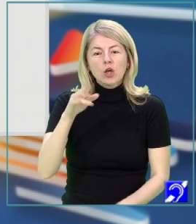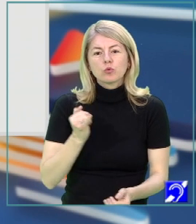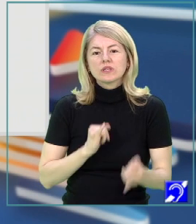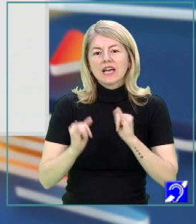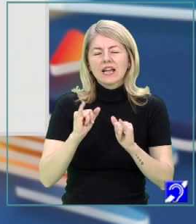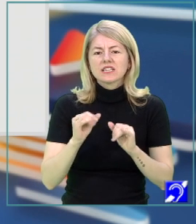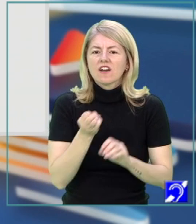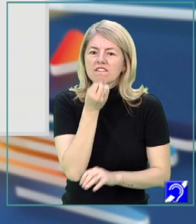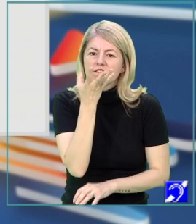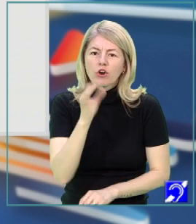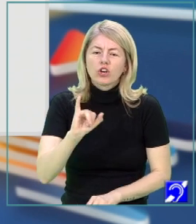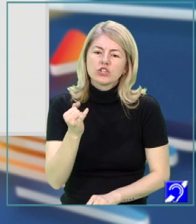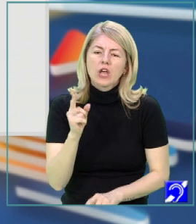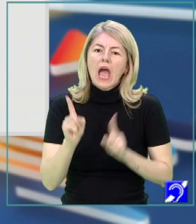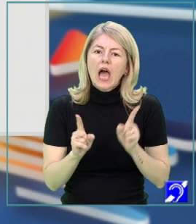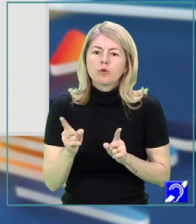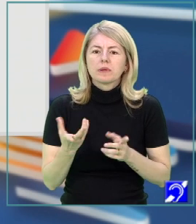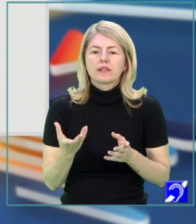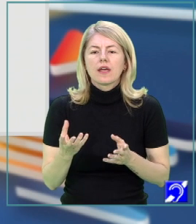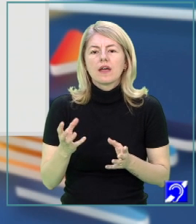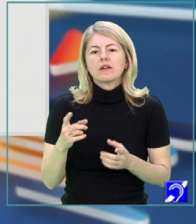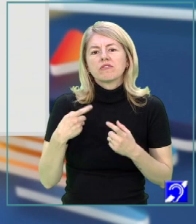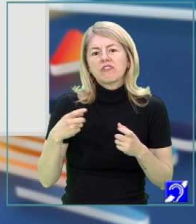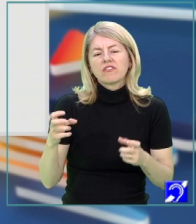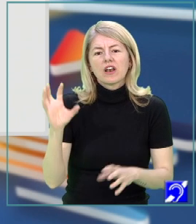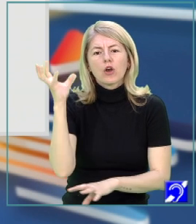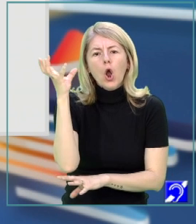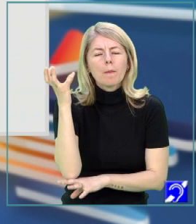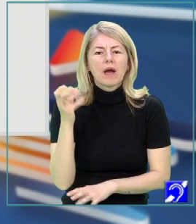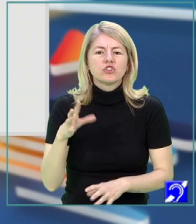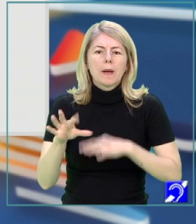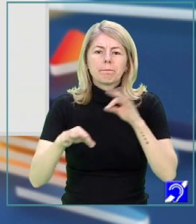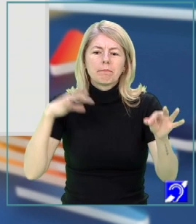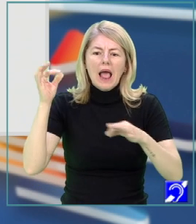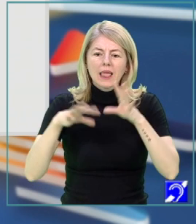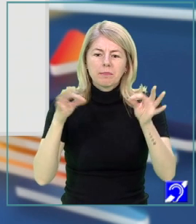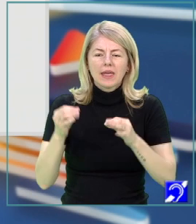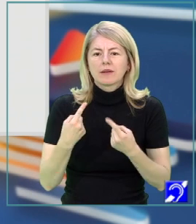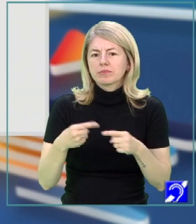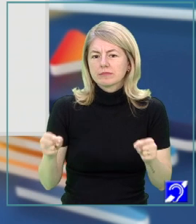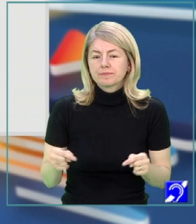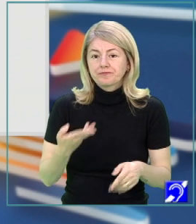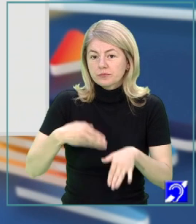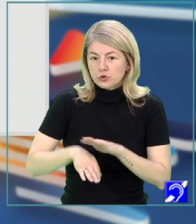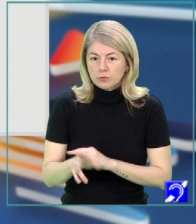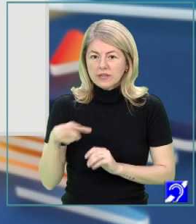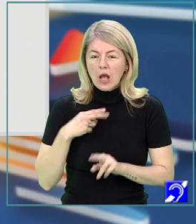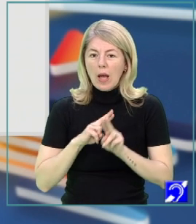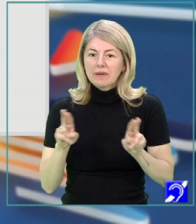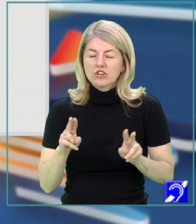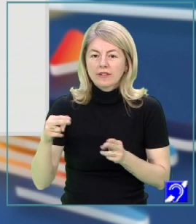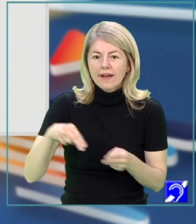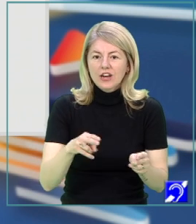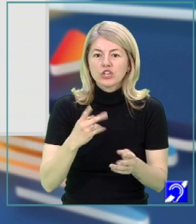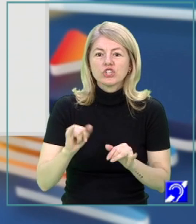crească nu numai flori, ci și anumite specii de tamarix, palmieri și altele. Sub terase erau amenajate galerii și